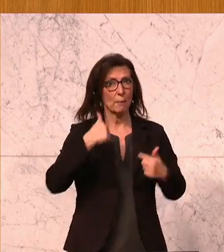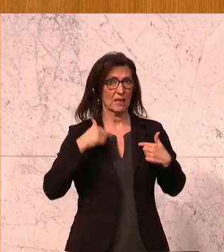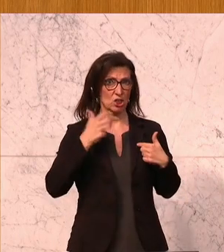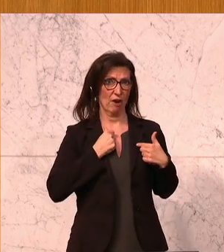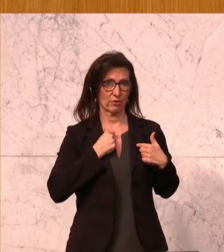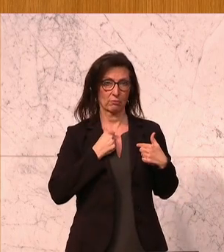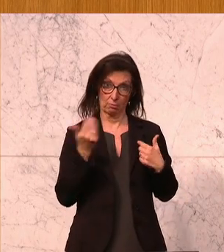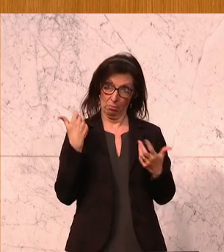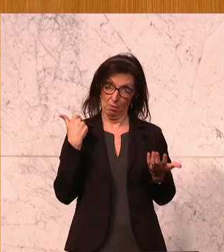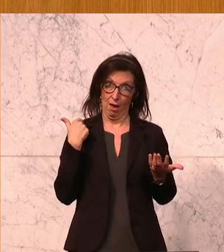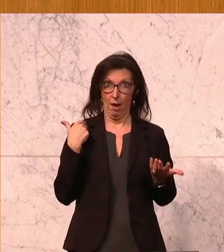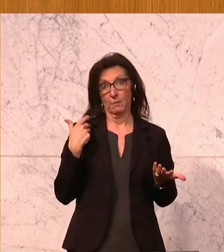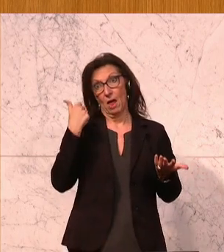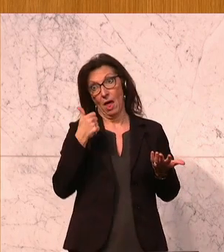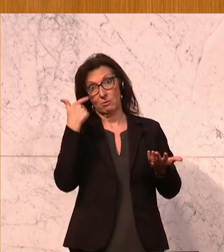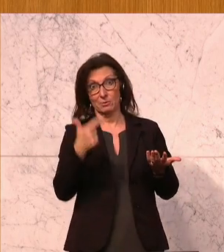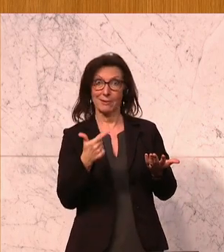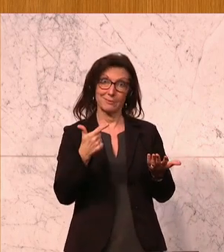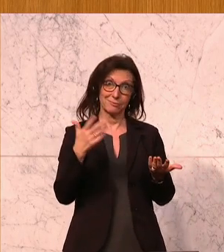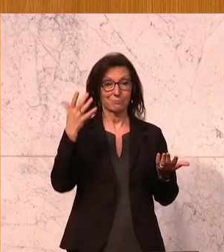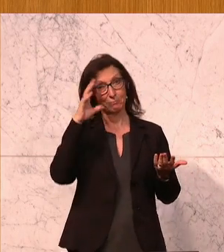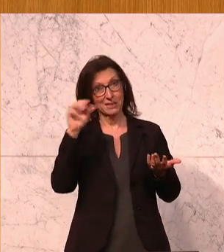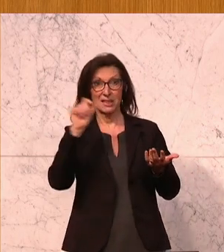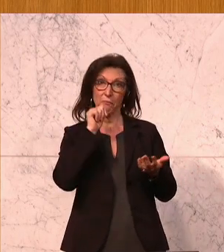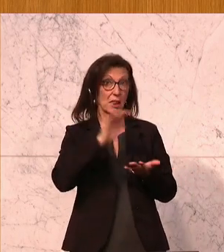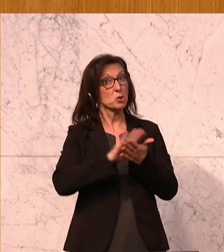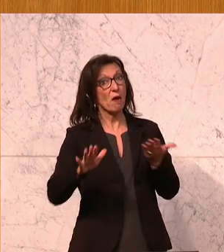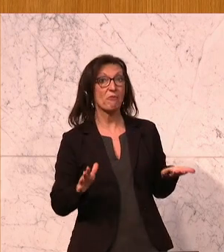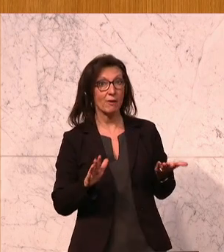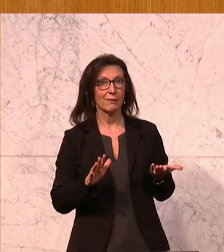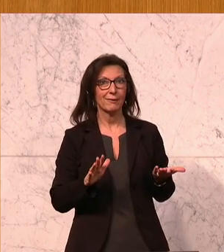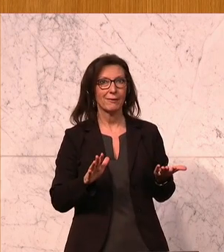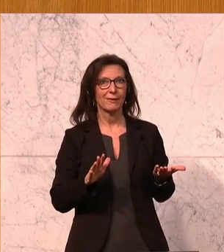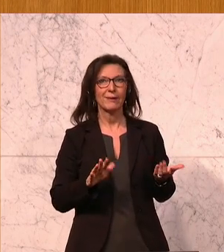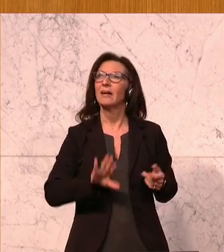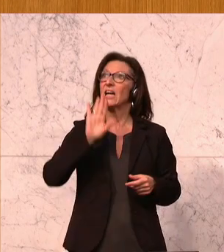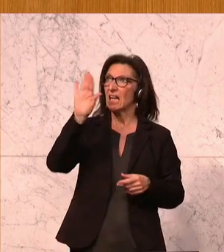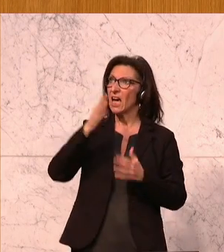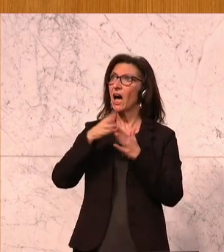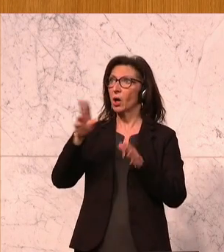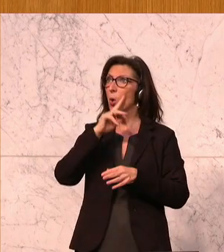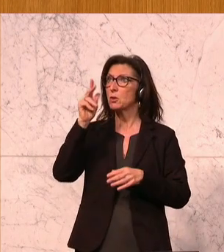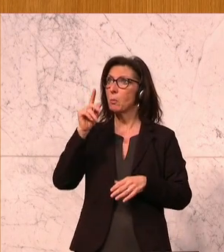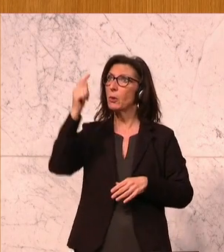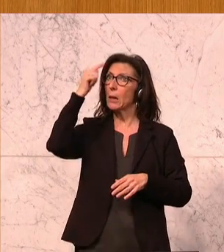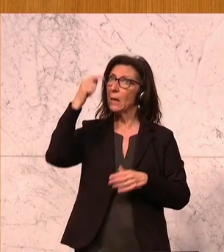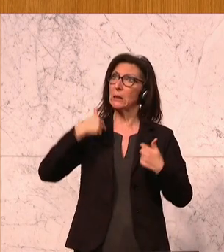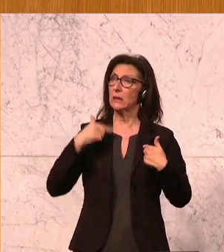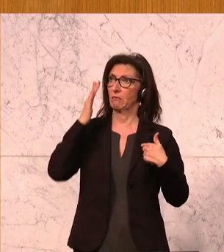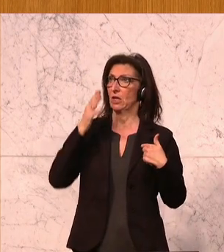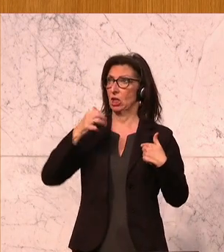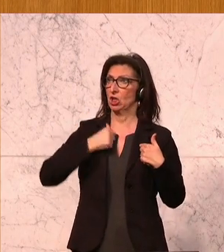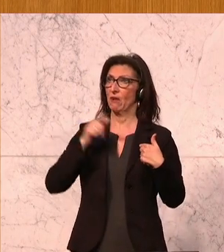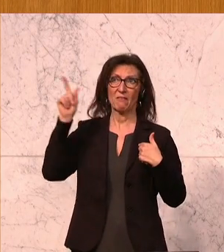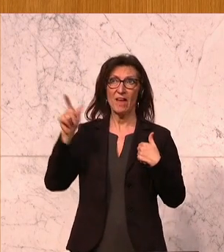im 21. Bezirk, Franklinsstraße, also nicht leicht. Ihre Großmutter hat an mich geglaubt. Und wenn sie nicht an mich geglaubt hätte, dann wäre nichts